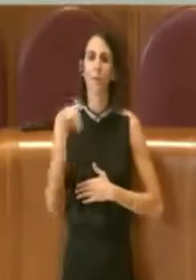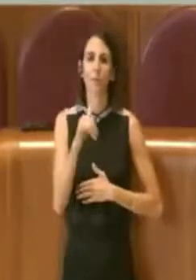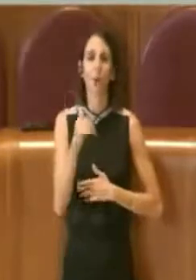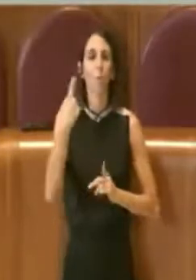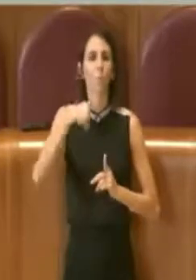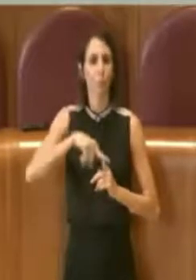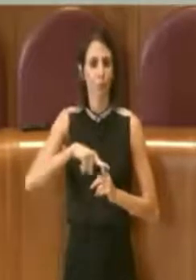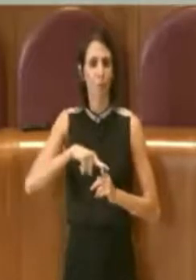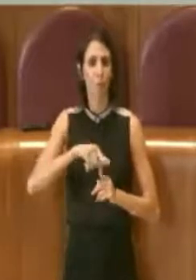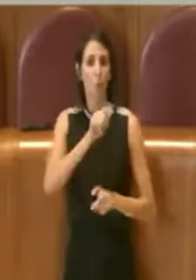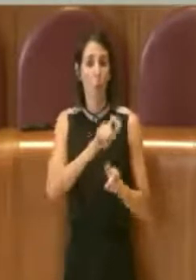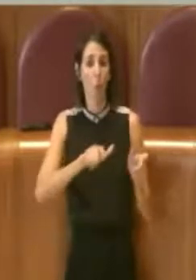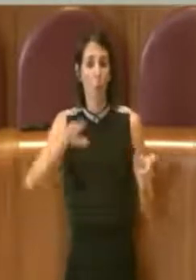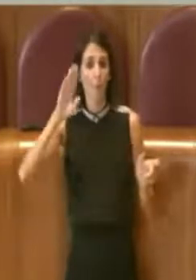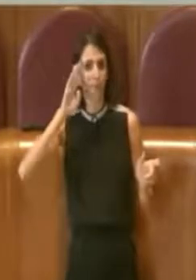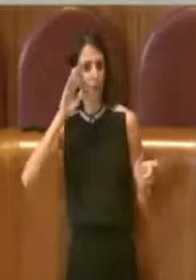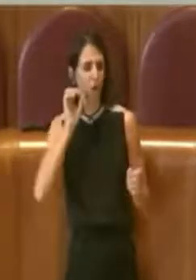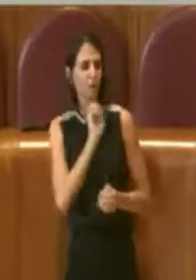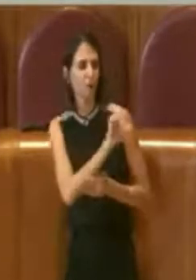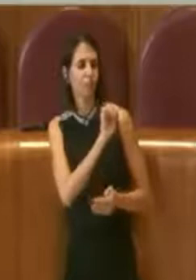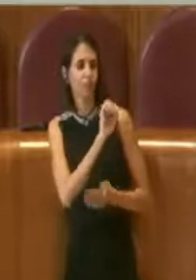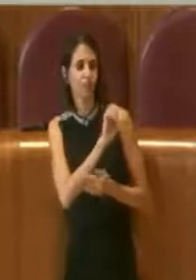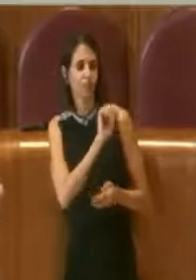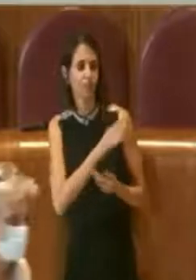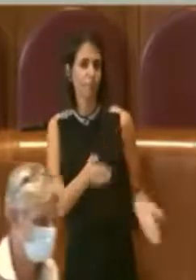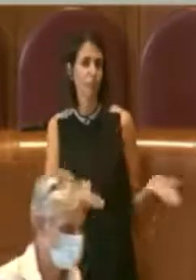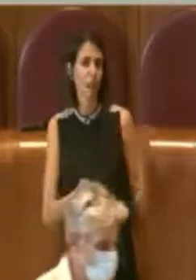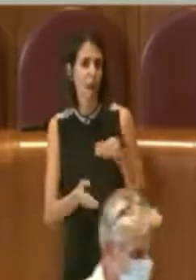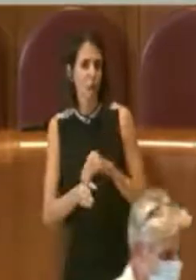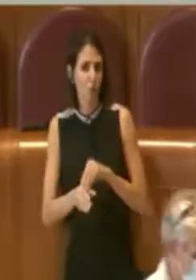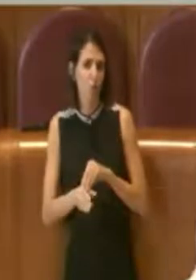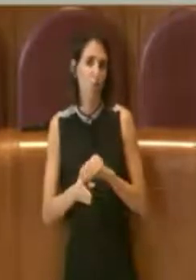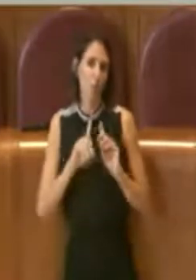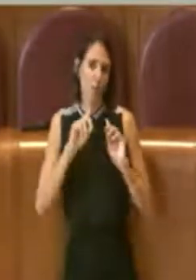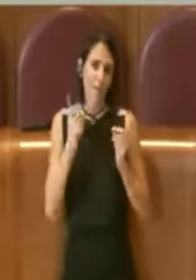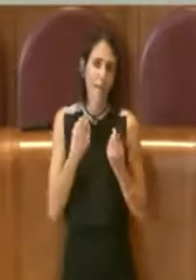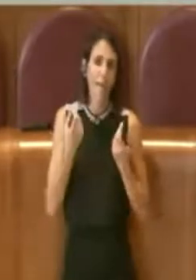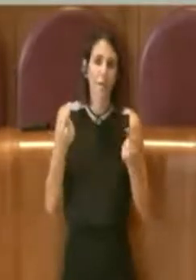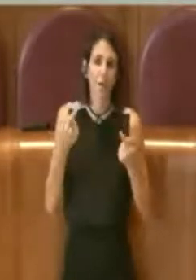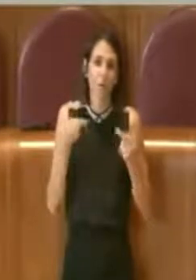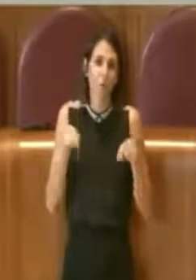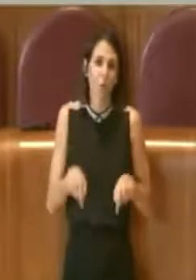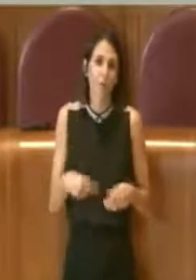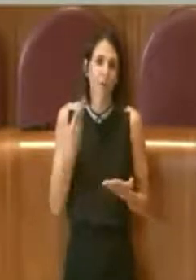però questa mozione secondo me è assolutamente invotabile grazie grazie grazie grazie grazie grazie